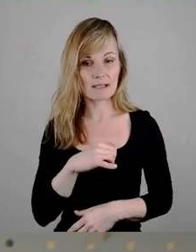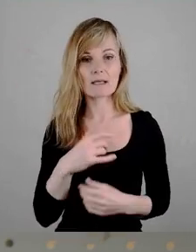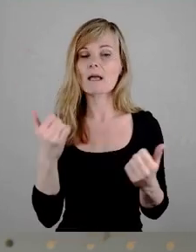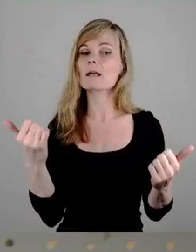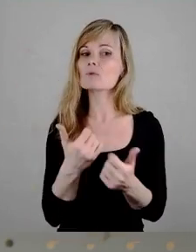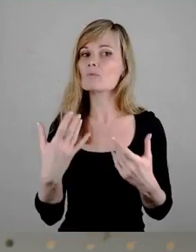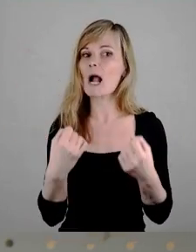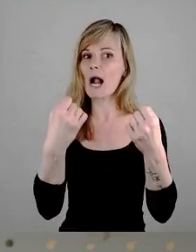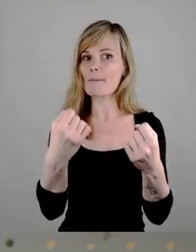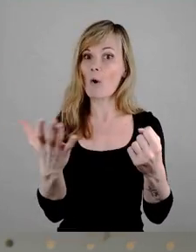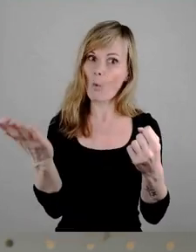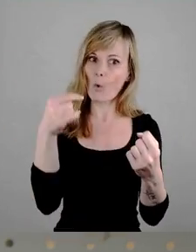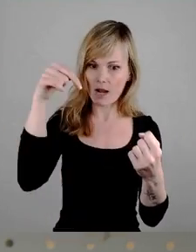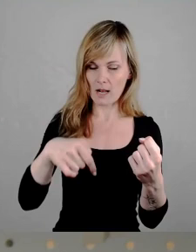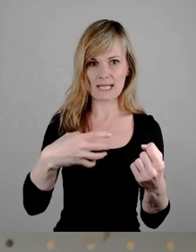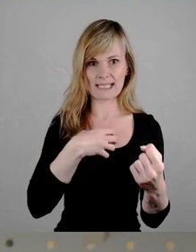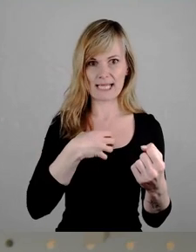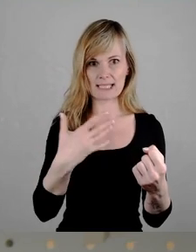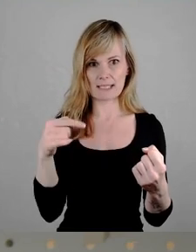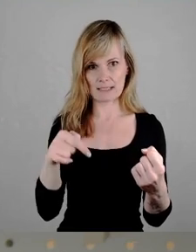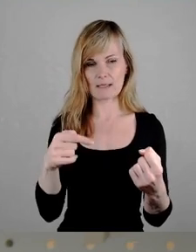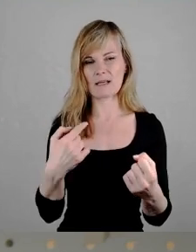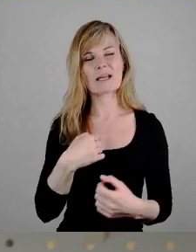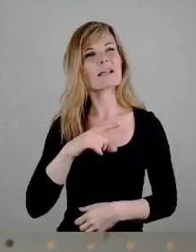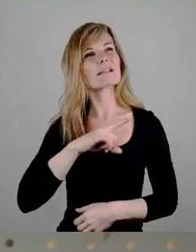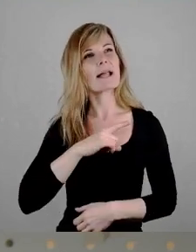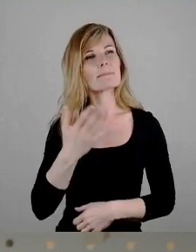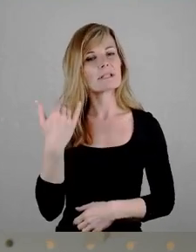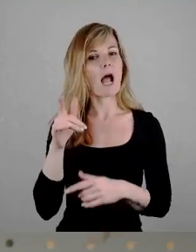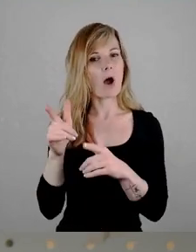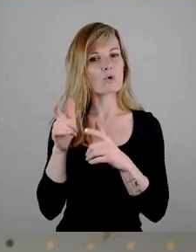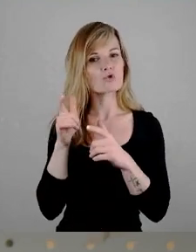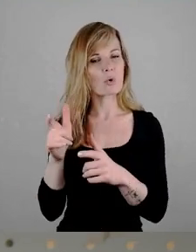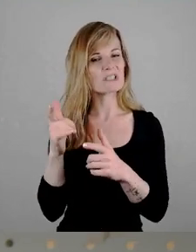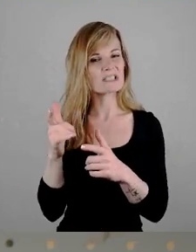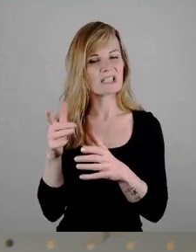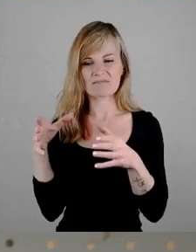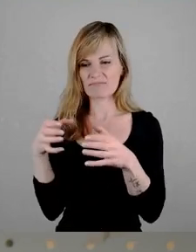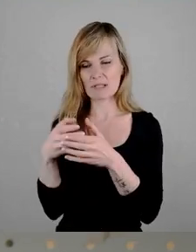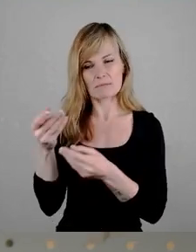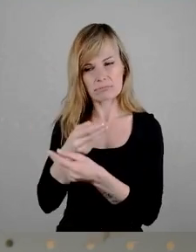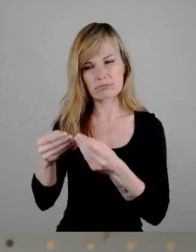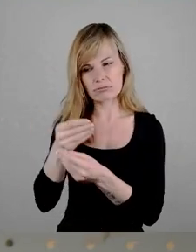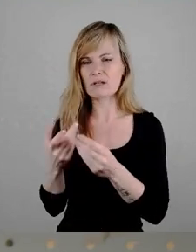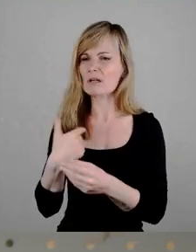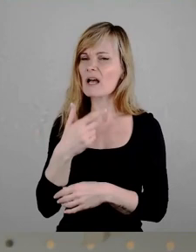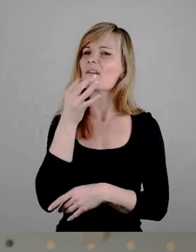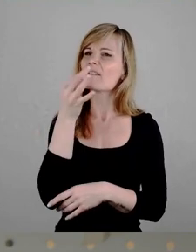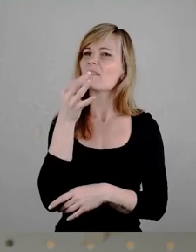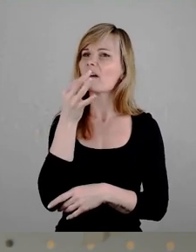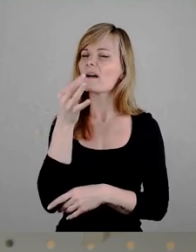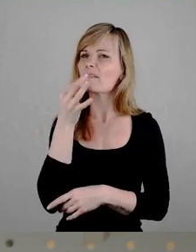zu holen, habe ich im Ausschuss keine wirklichen Antworten auf die Fragen bekommen, welche